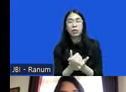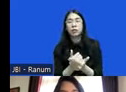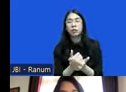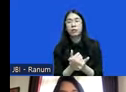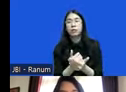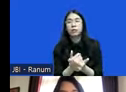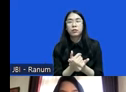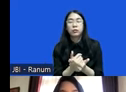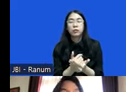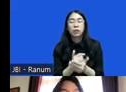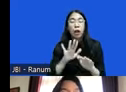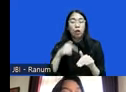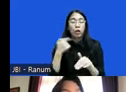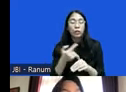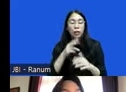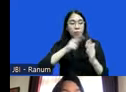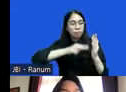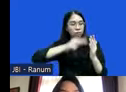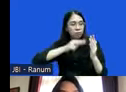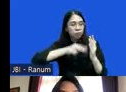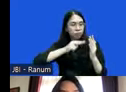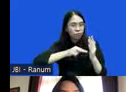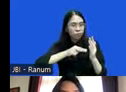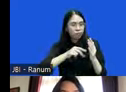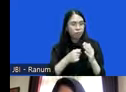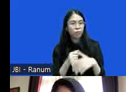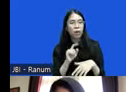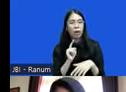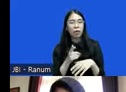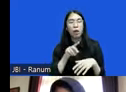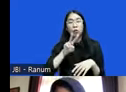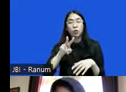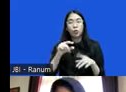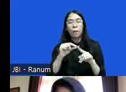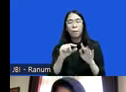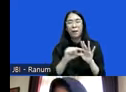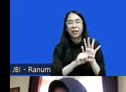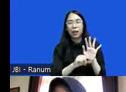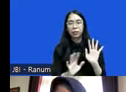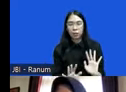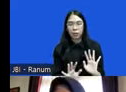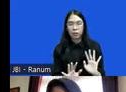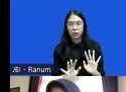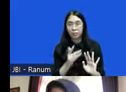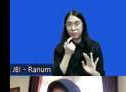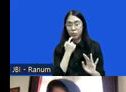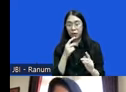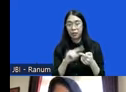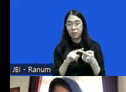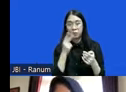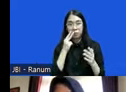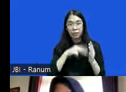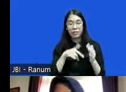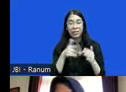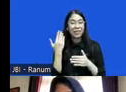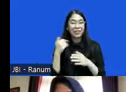ya kalau misalnya kita baca itu hanya ditemukan di dua pasal saja gitu coba teman-teman baca bersama tadi kan sudah dikirim